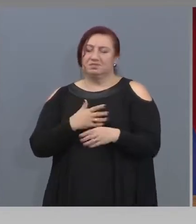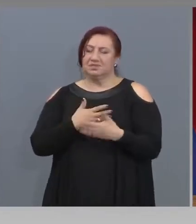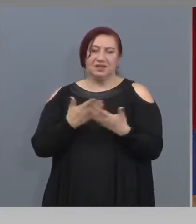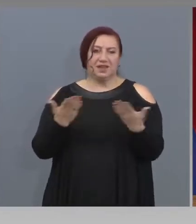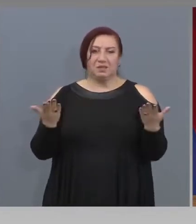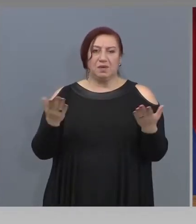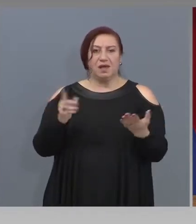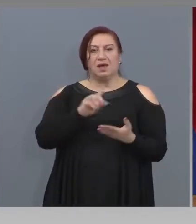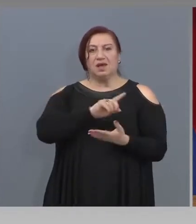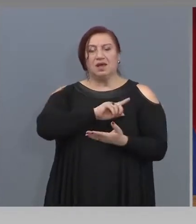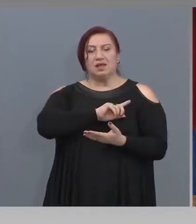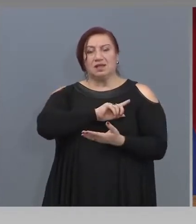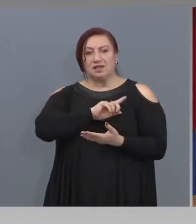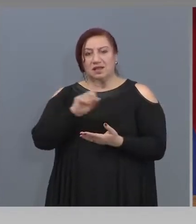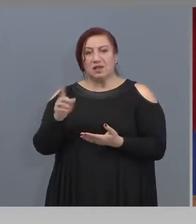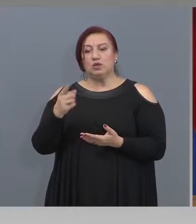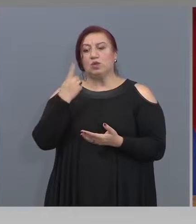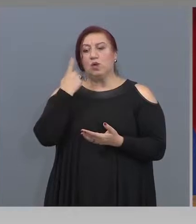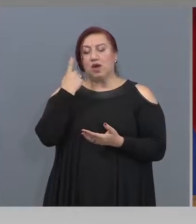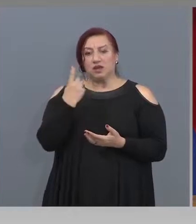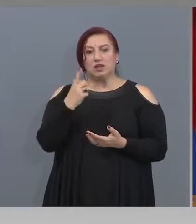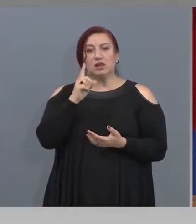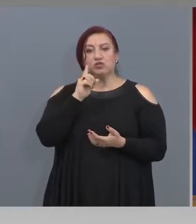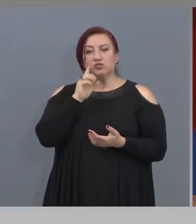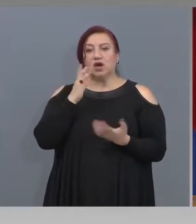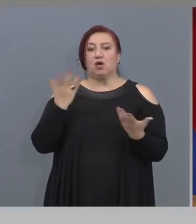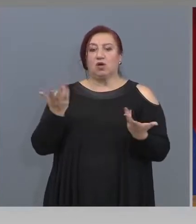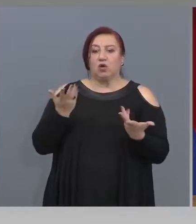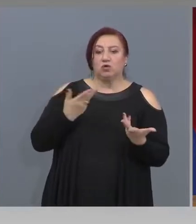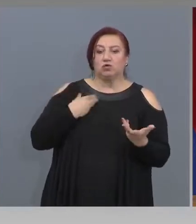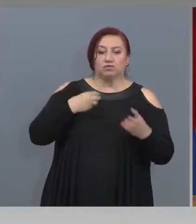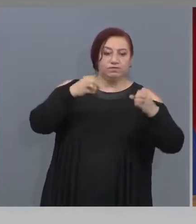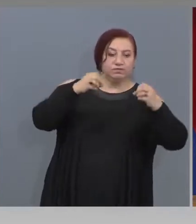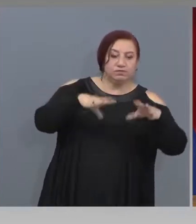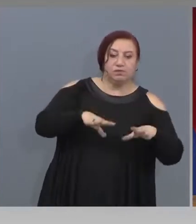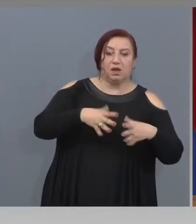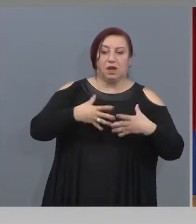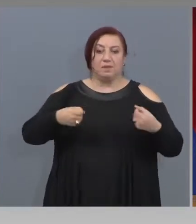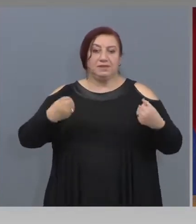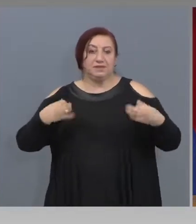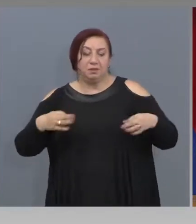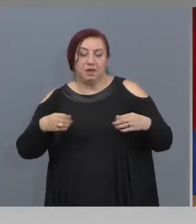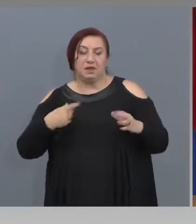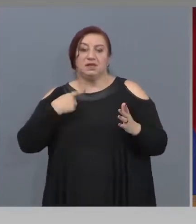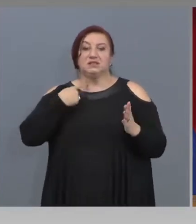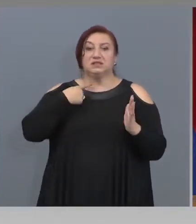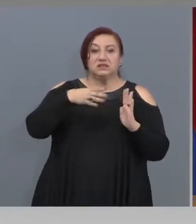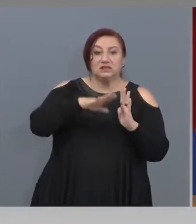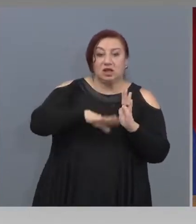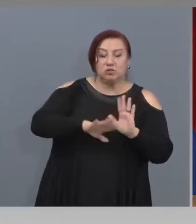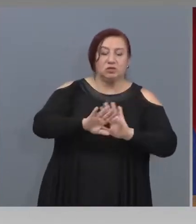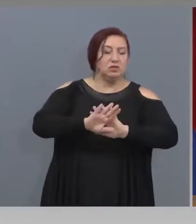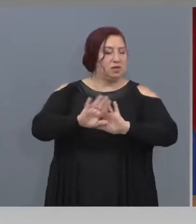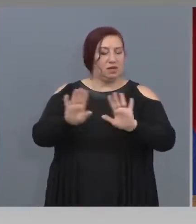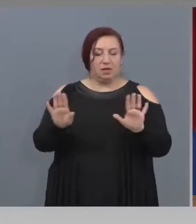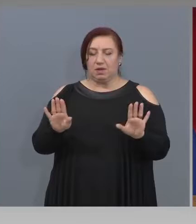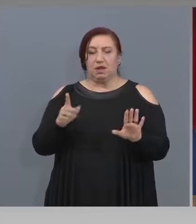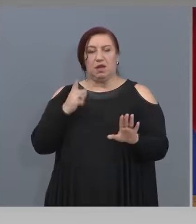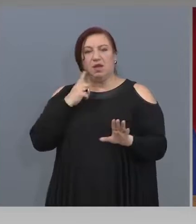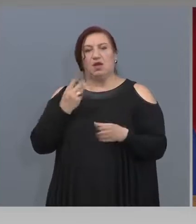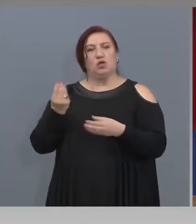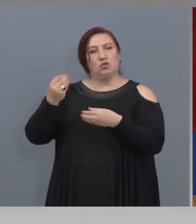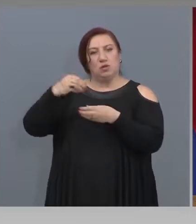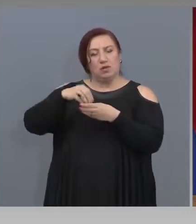нито един ощетен. Допълнително, знаете, разписахме една